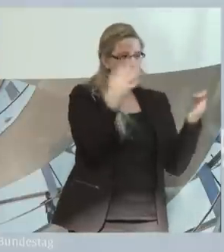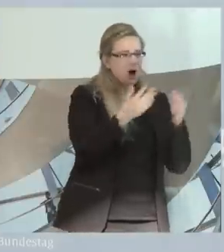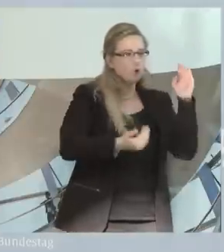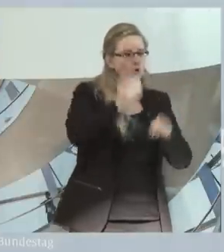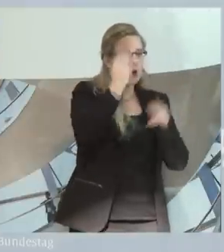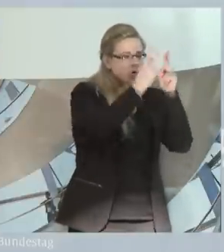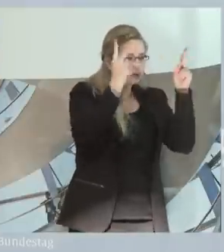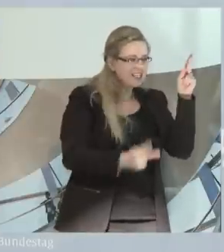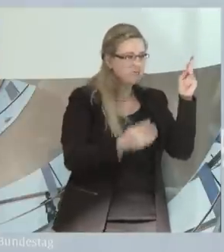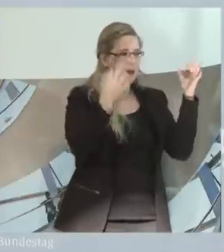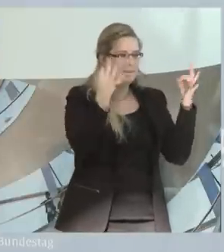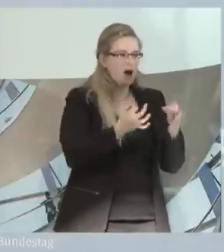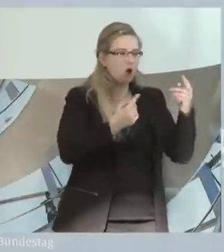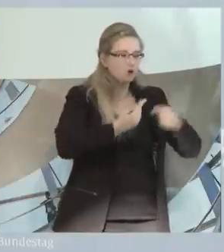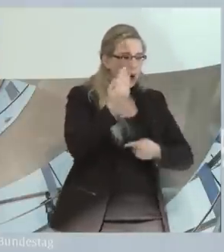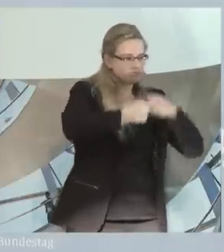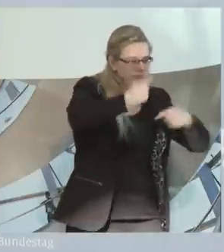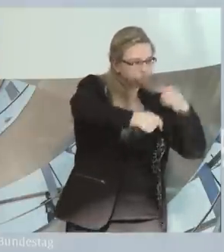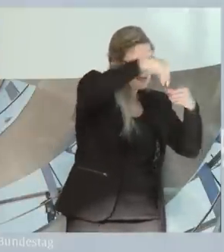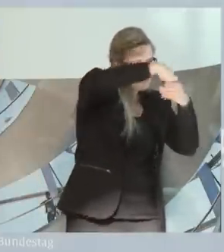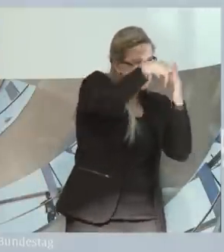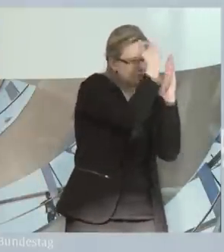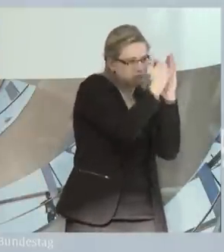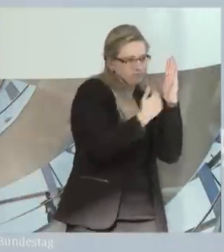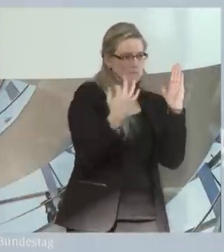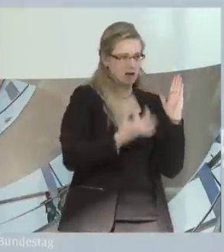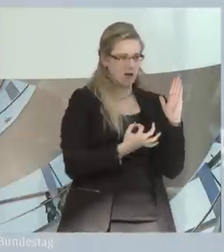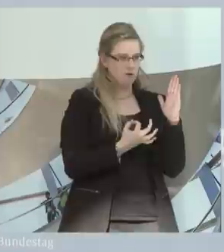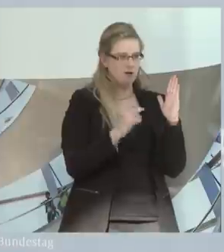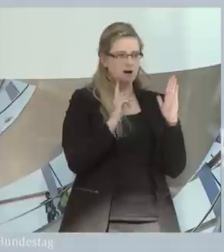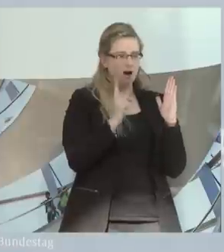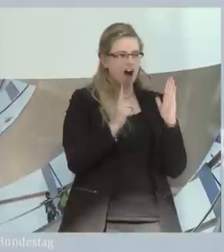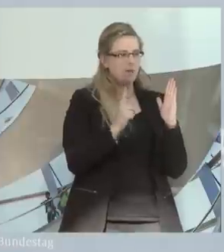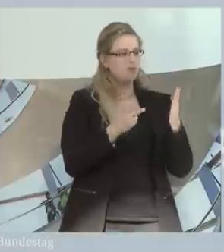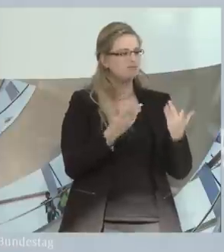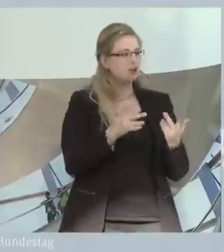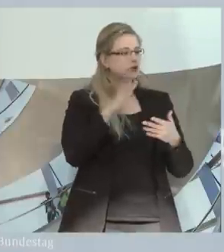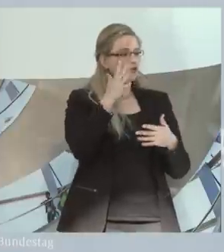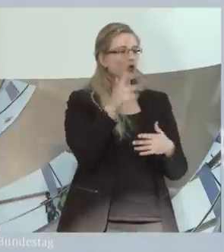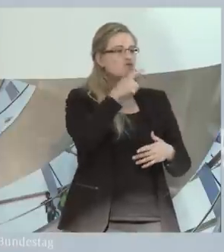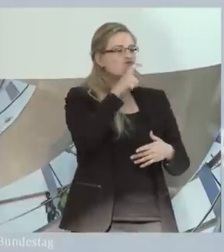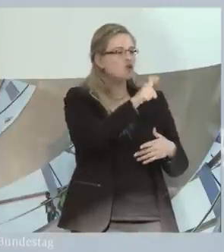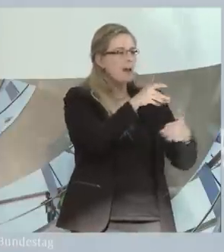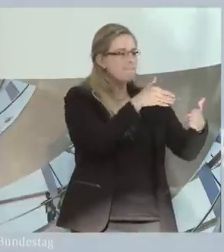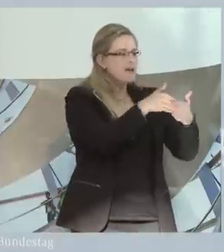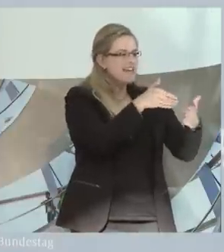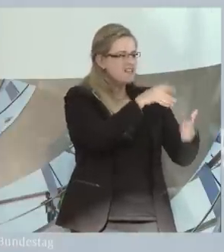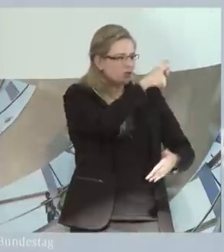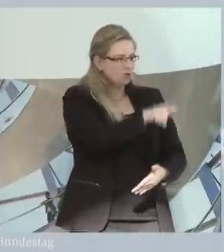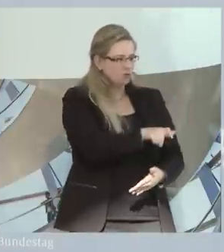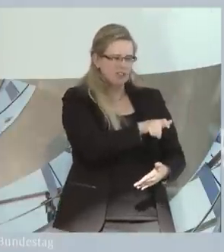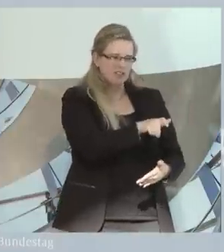erarbeitet werden. Bereits die Definition des Behindertenbegriffs ist schwierig, jedoch für die